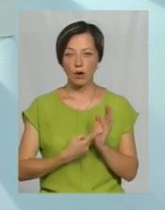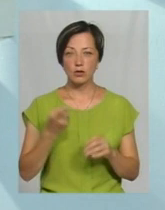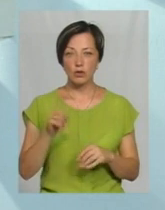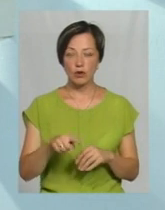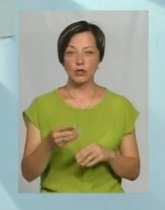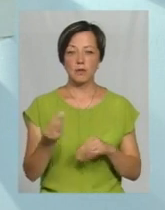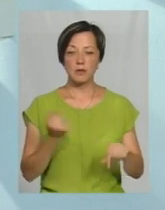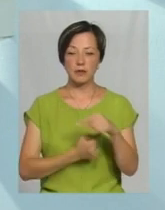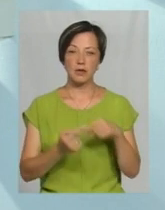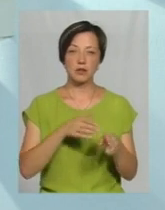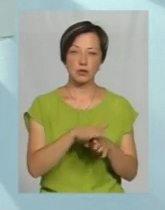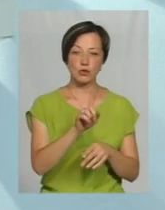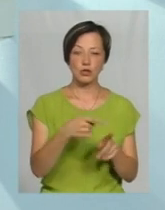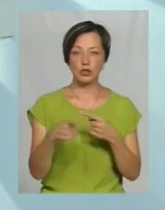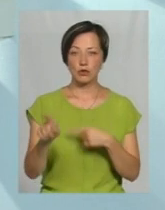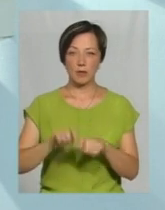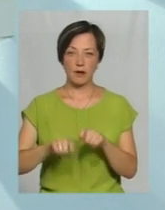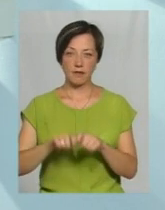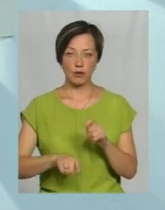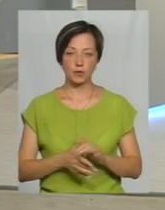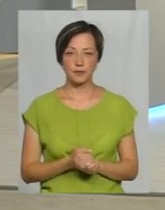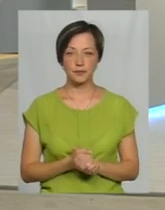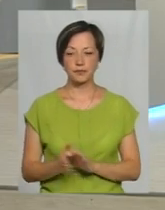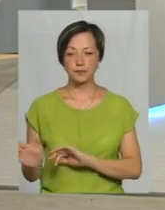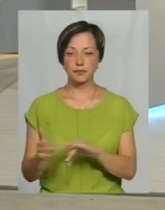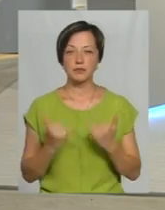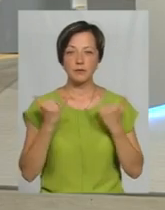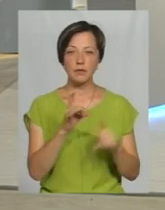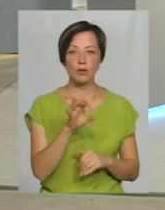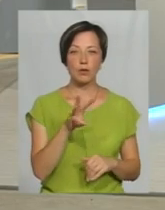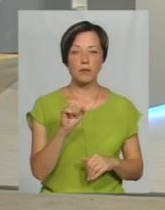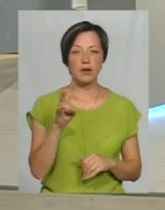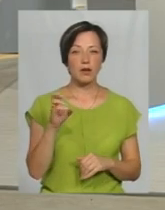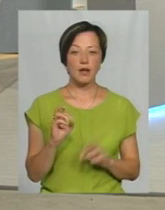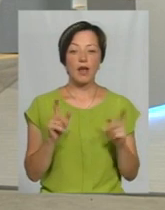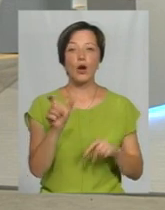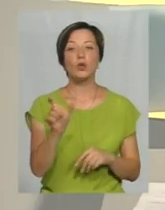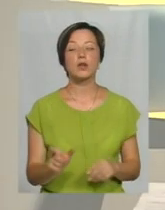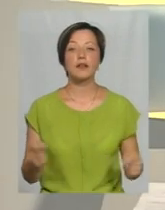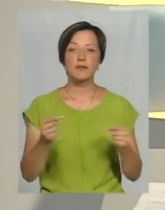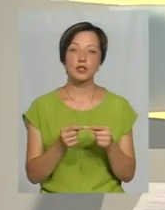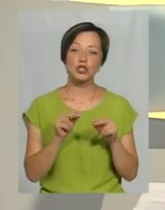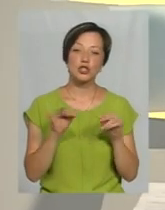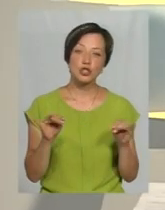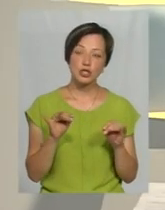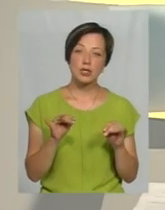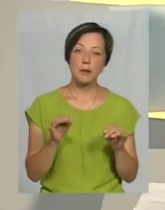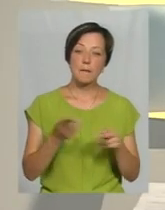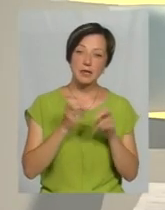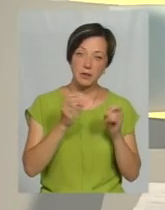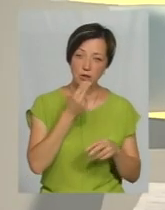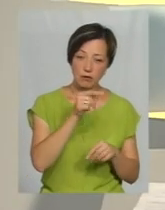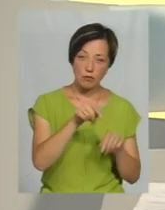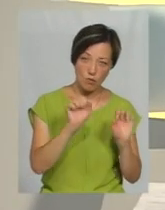підприємець здійснював ту чи іншу торгівлю. Пане Роман, а от як споживачу визначити, чи безпечно